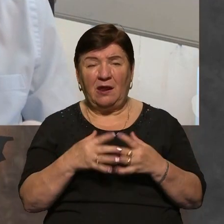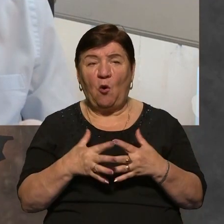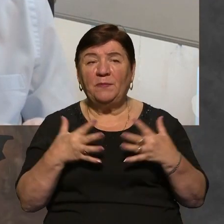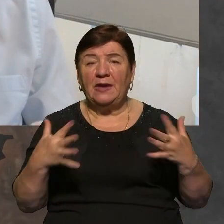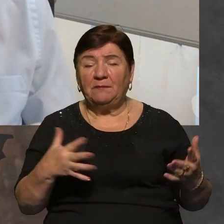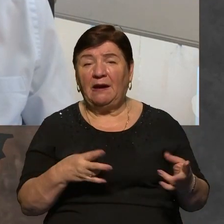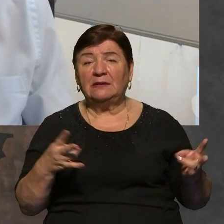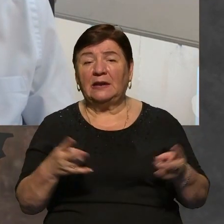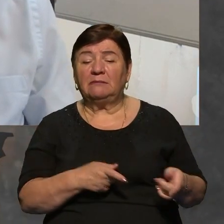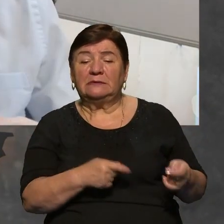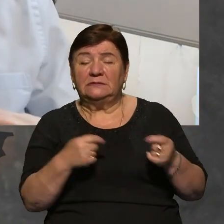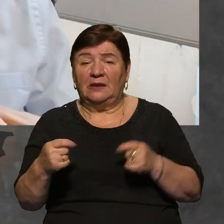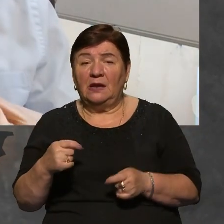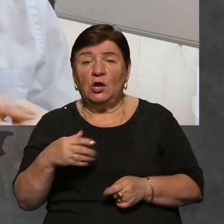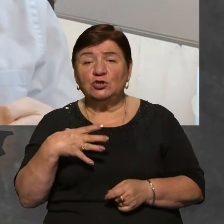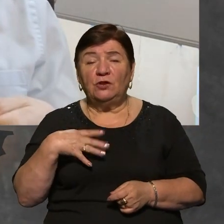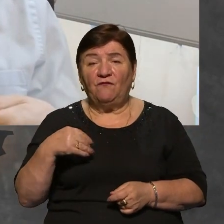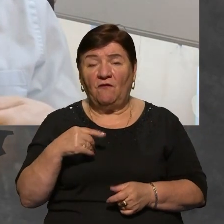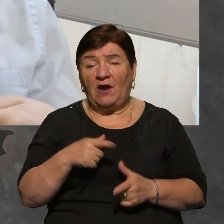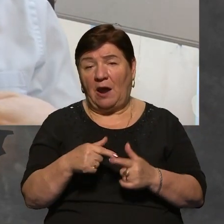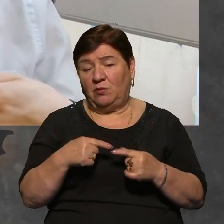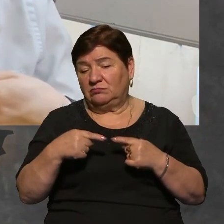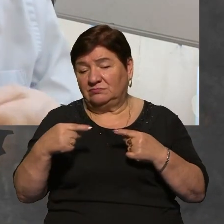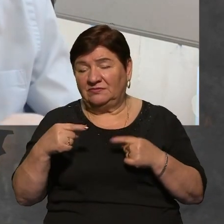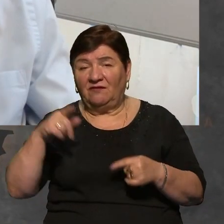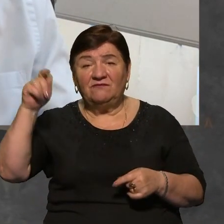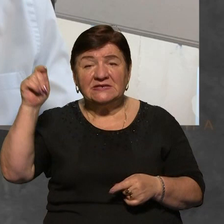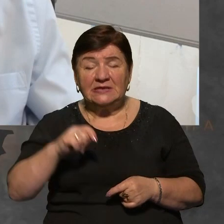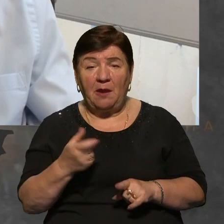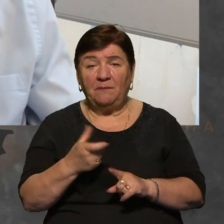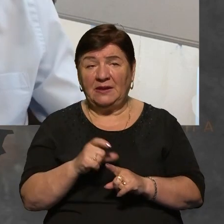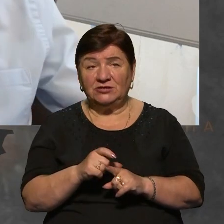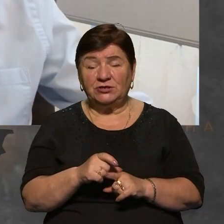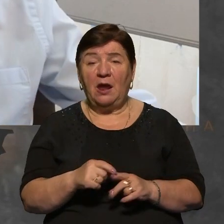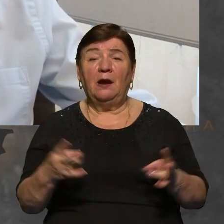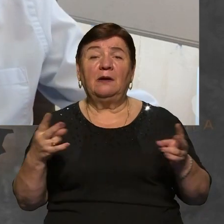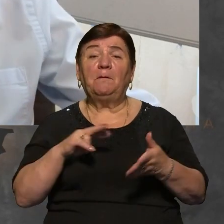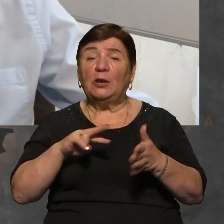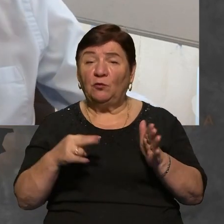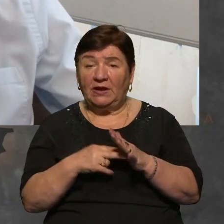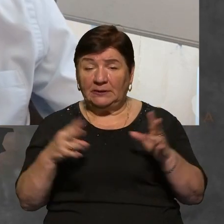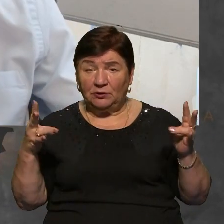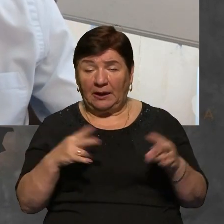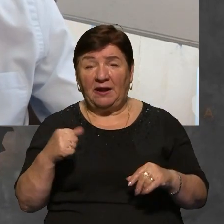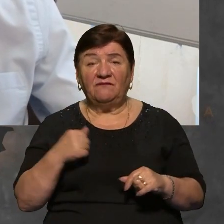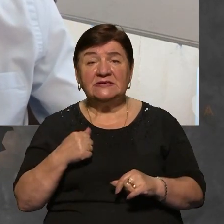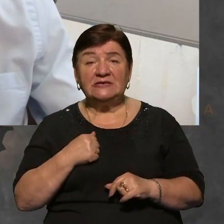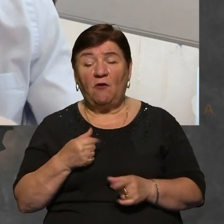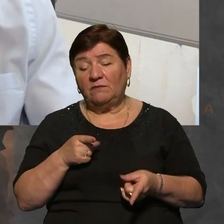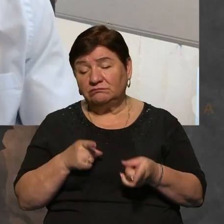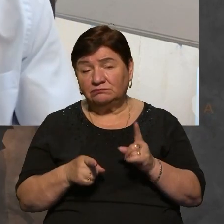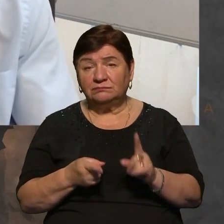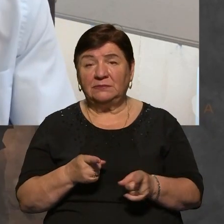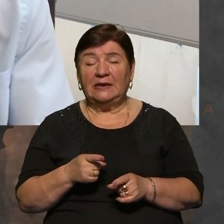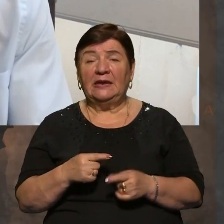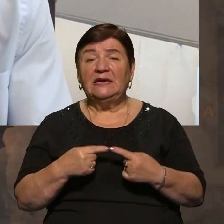ССУ Жорода чи Львова. Ця постанова дає нам можливість більш планувати потреби. А військовий легальний механізм,